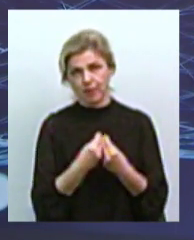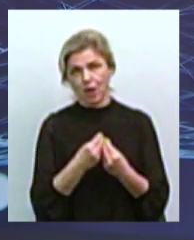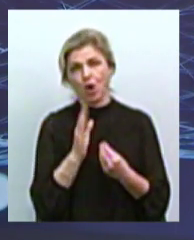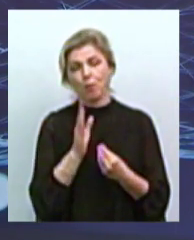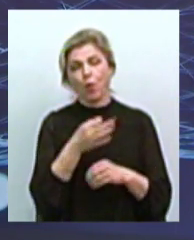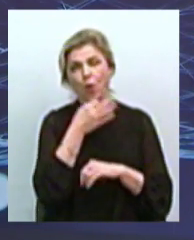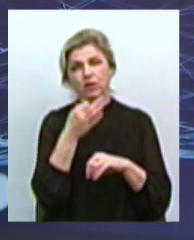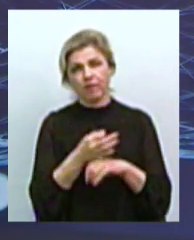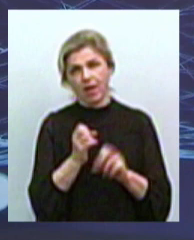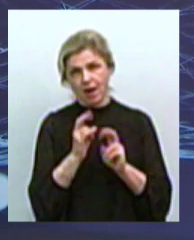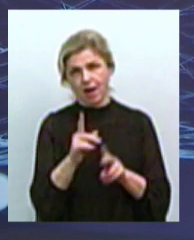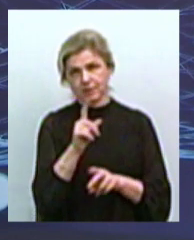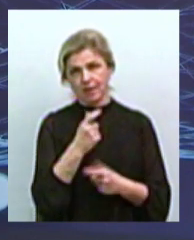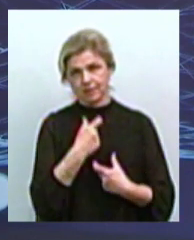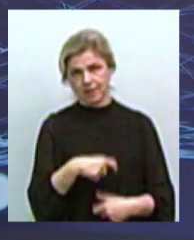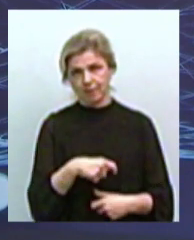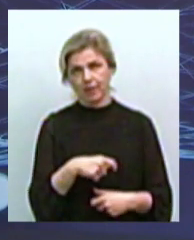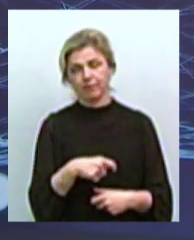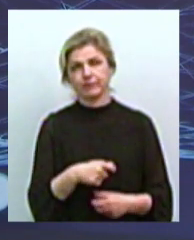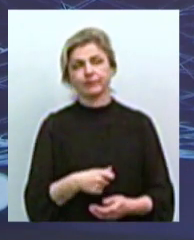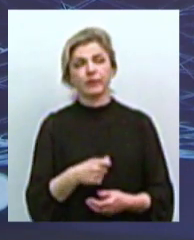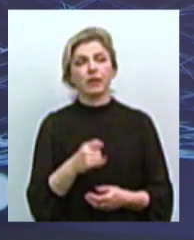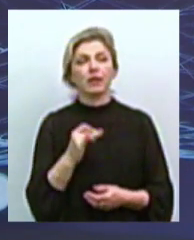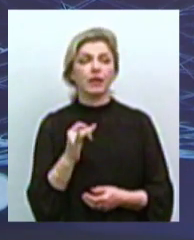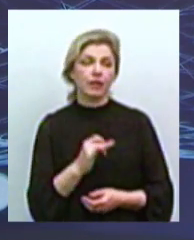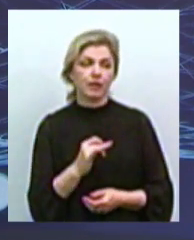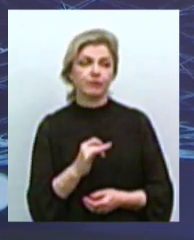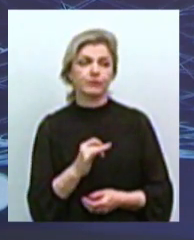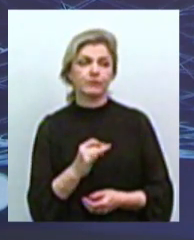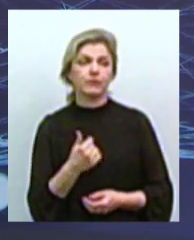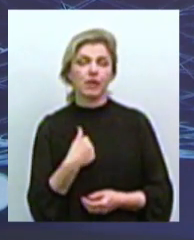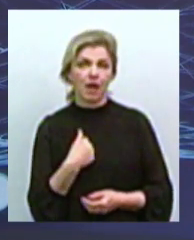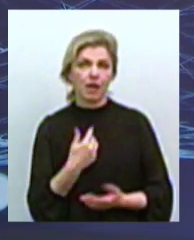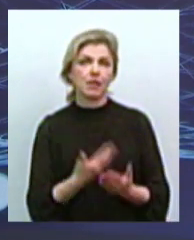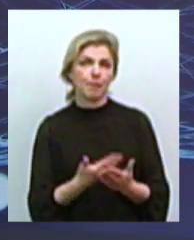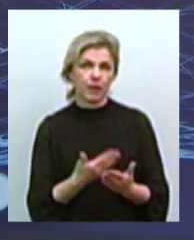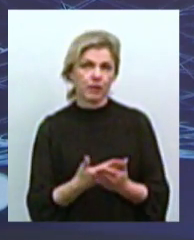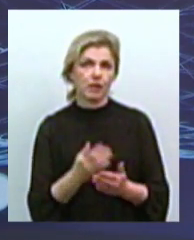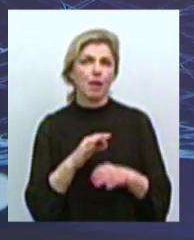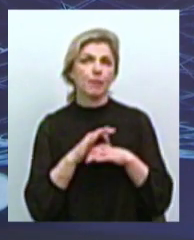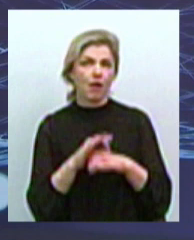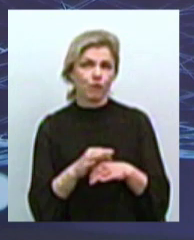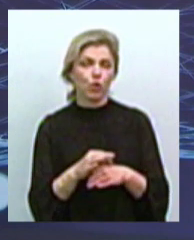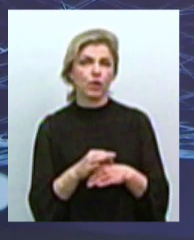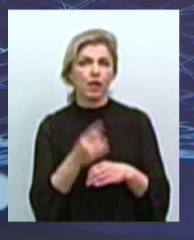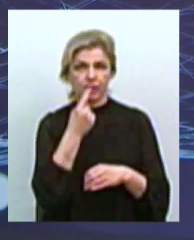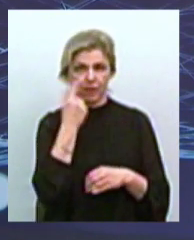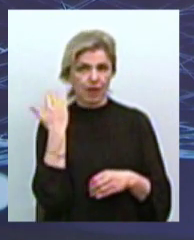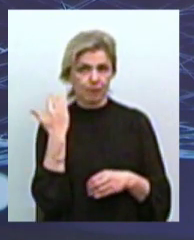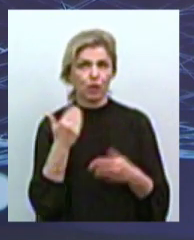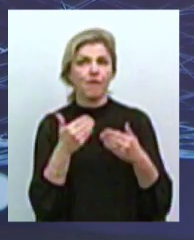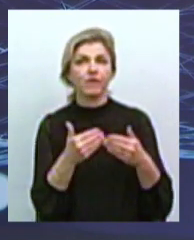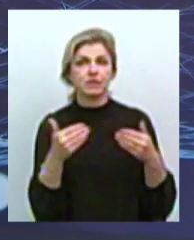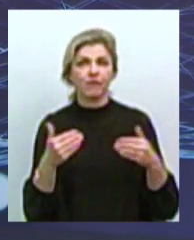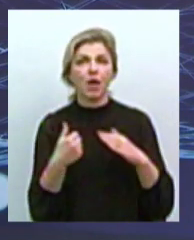фактично. Тобто ставитися більш відповідально у цілому. І, звичайно, я, наприклад, проводячи зовсім нещодавно виставку